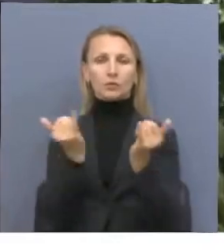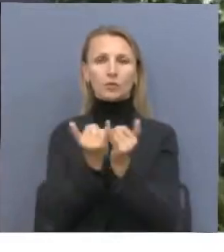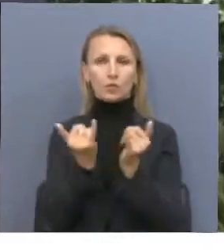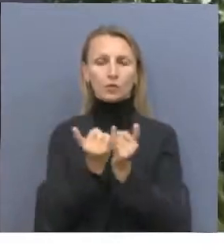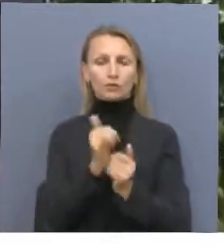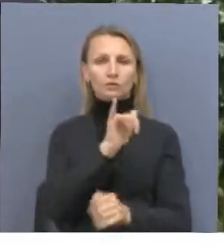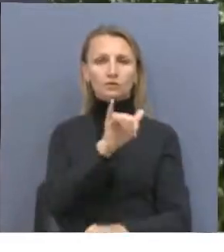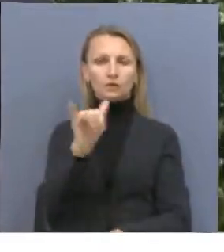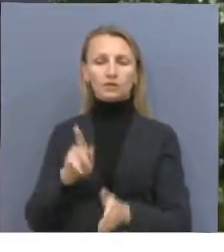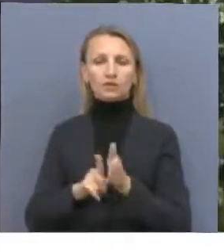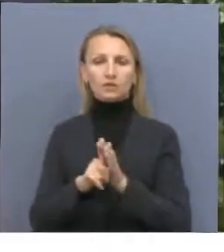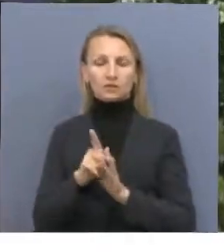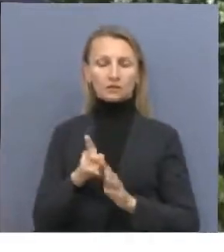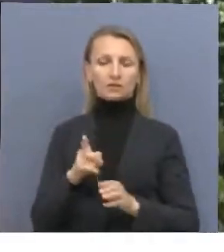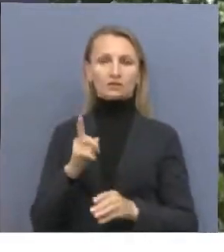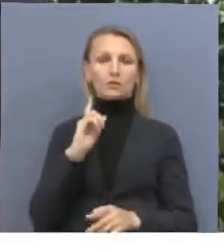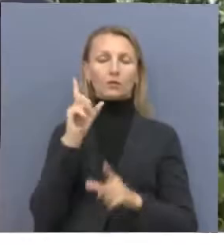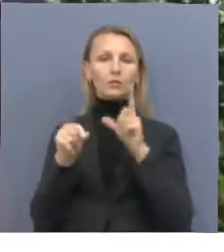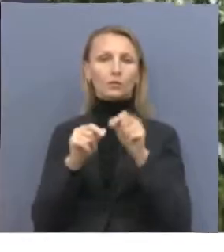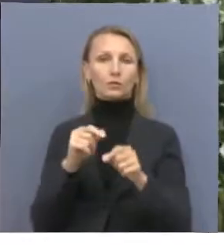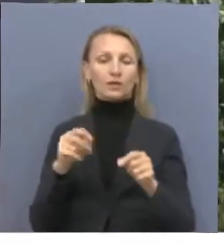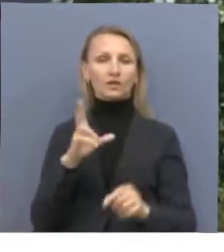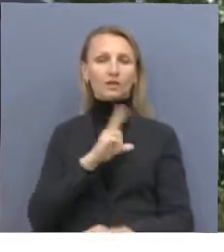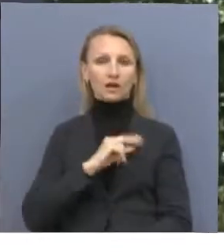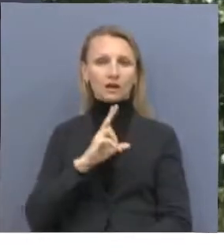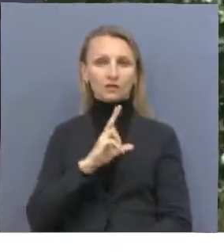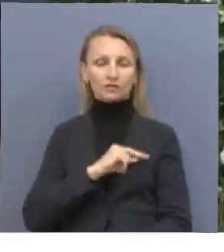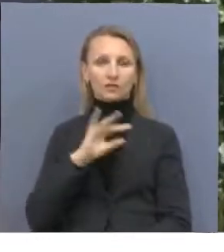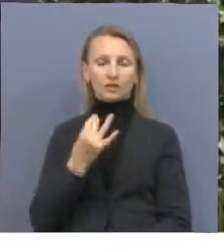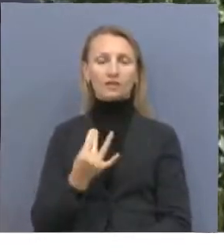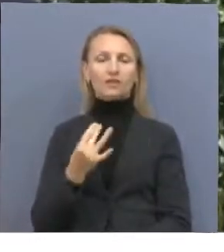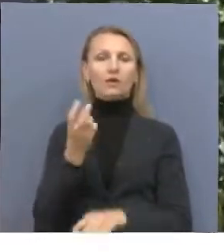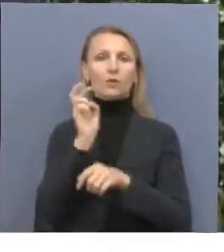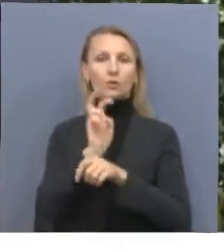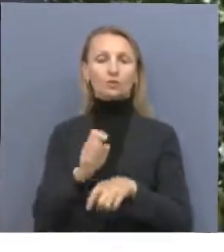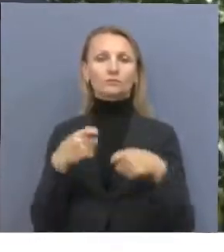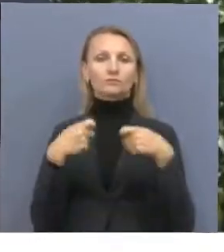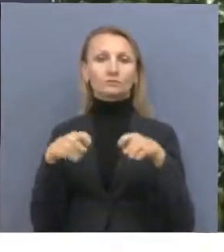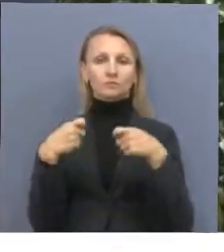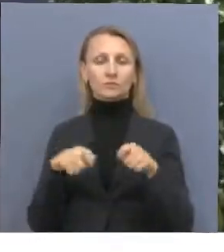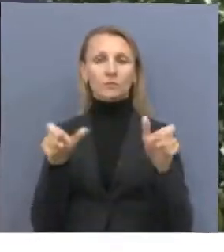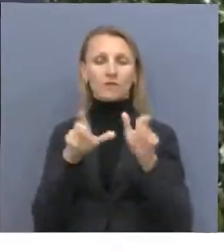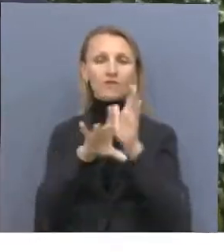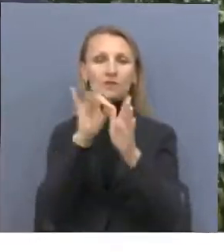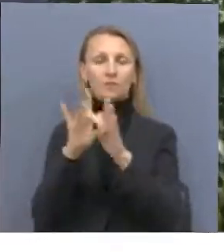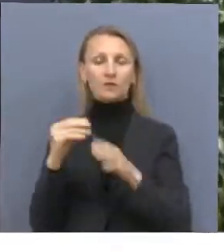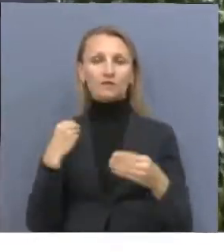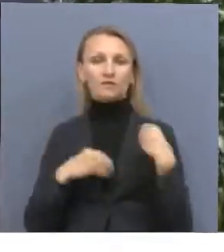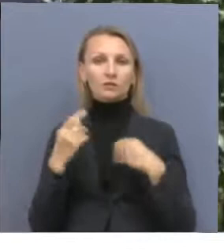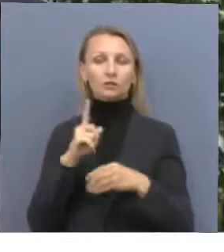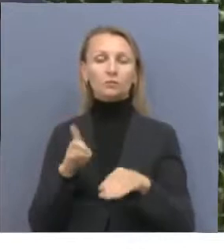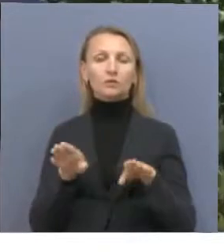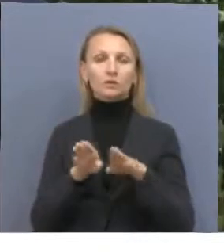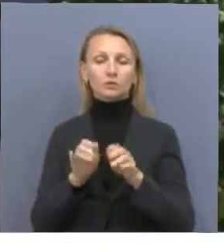выезды на природу, и посещение бутиков, торговых домов, чтобы не допустить